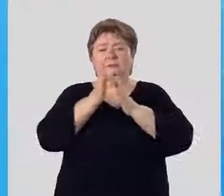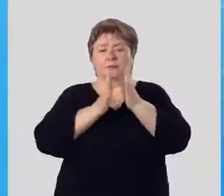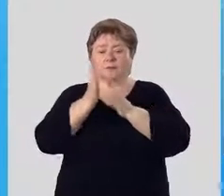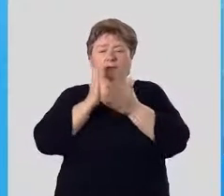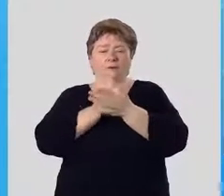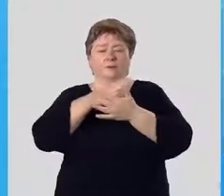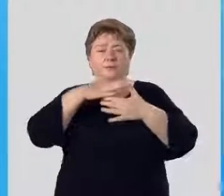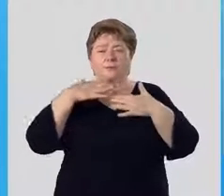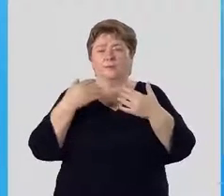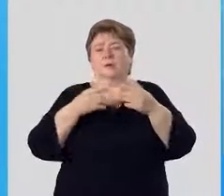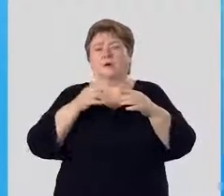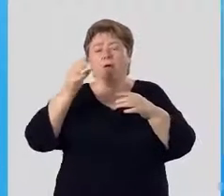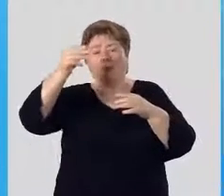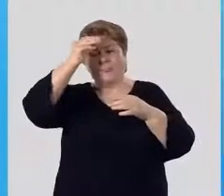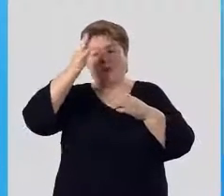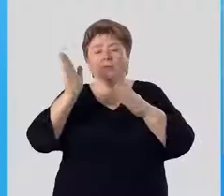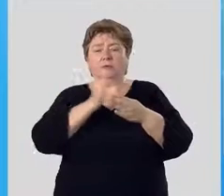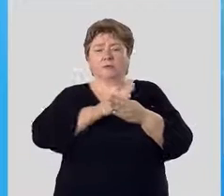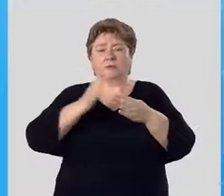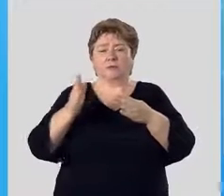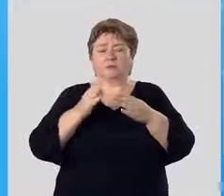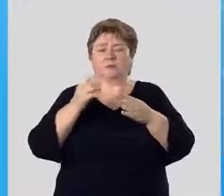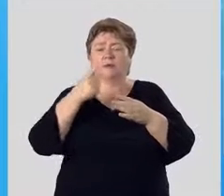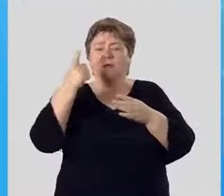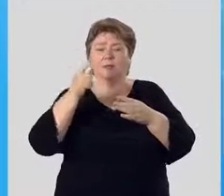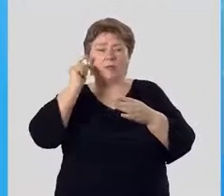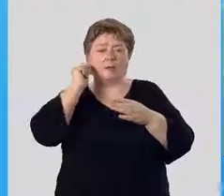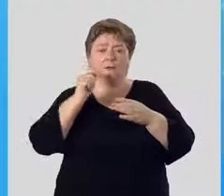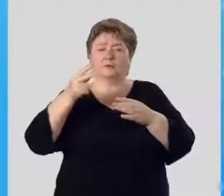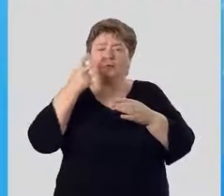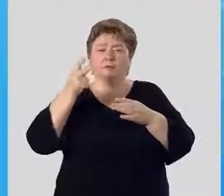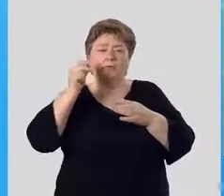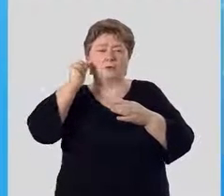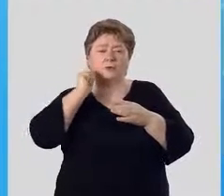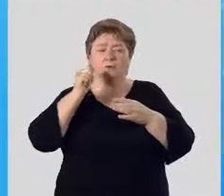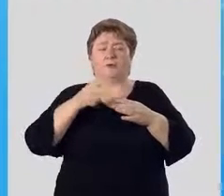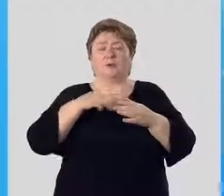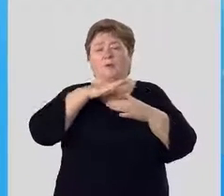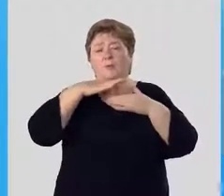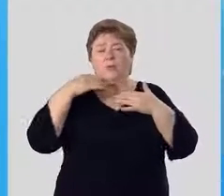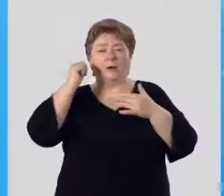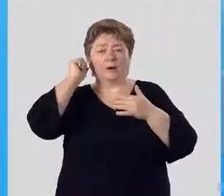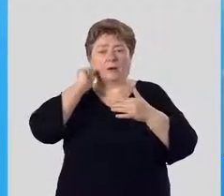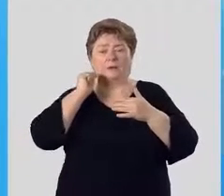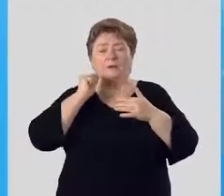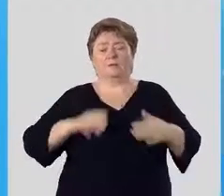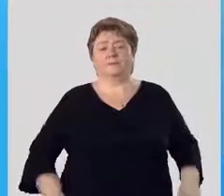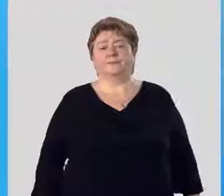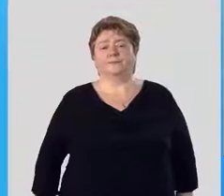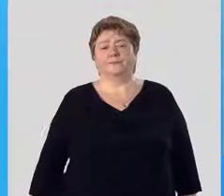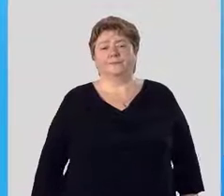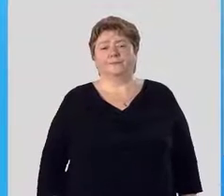травами, которые в науке делятся на однолетние, двулетние и многолетние.